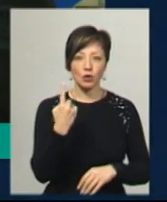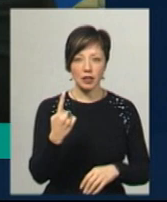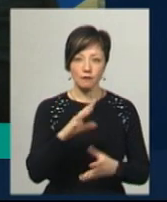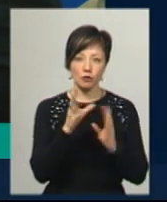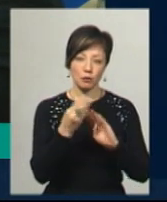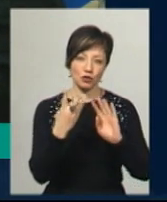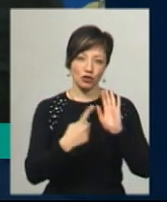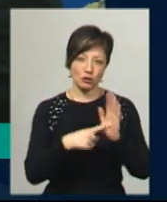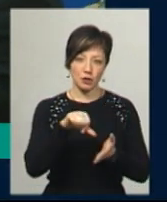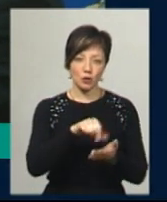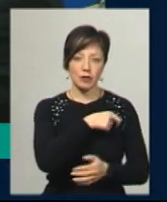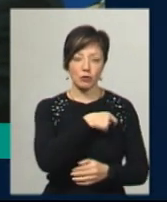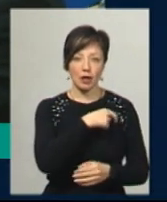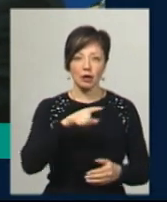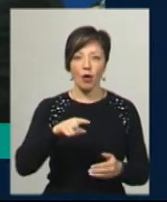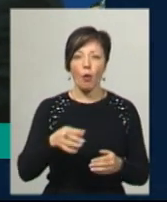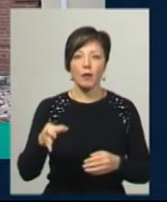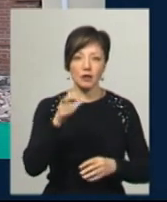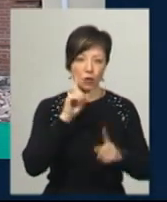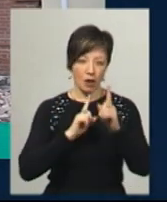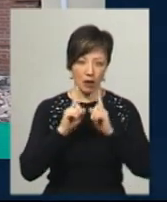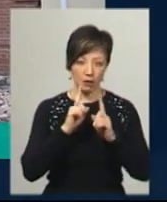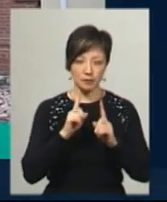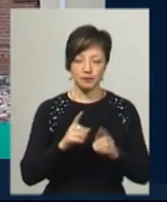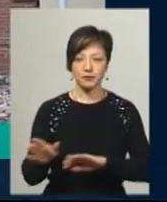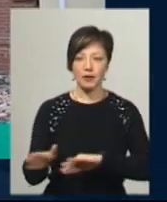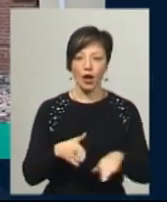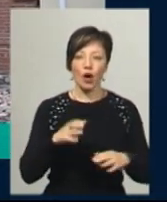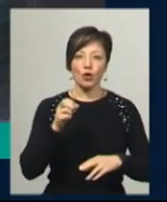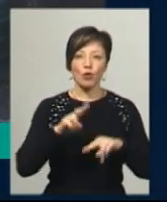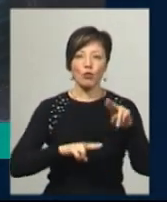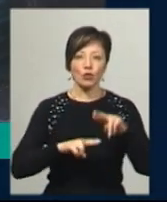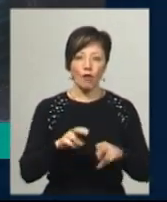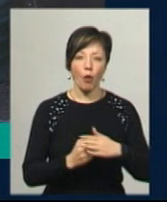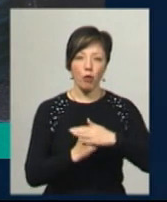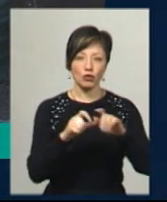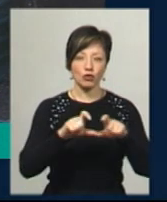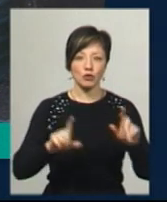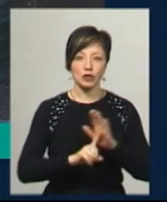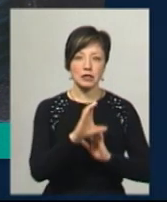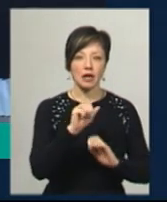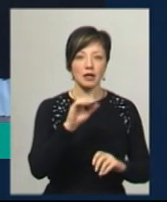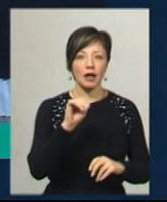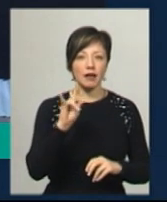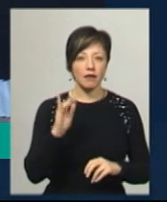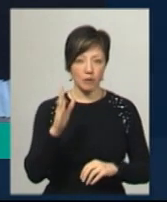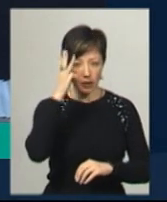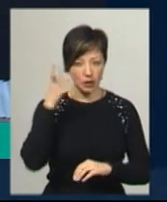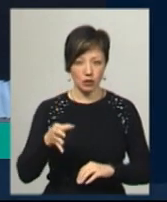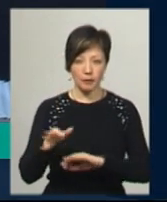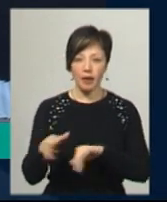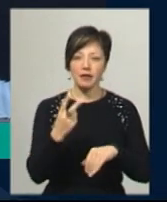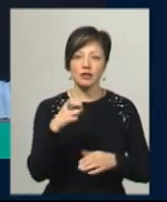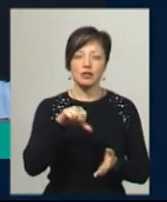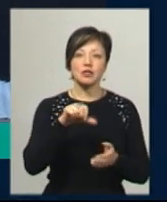56 присутніх депутатів Хмельницької облради Добудову опорної школи розпочали у селищі Сатанів на Хмельниччині. Понад дві сотні